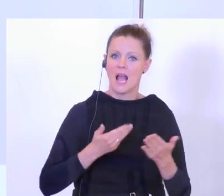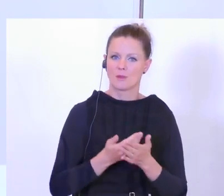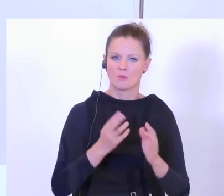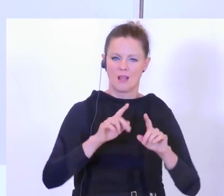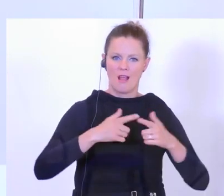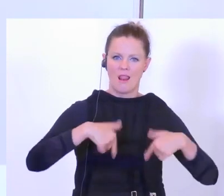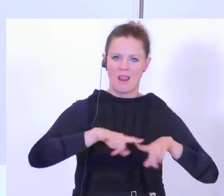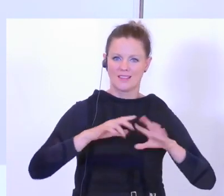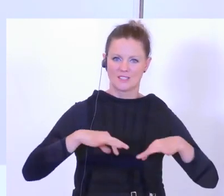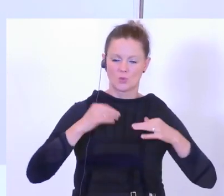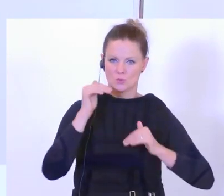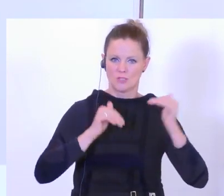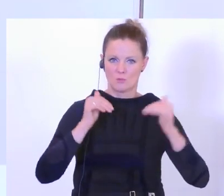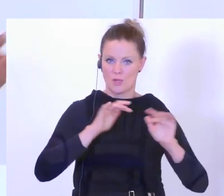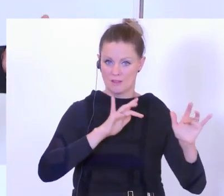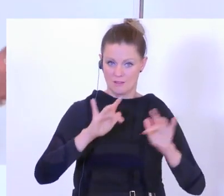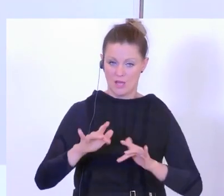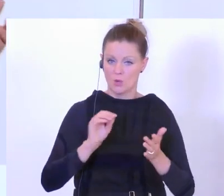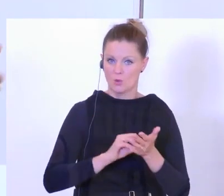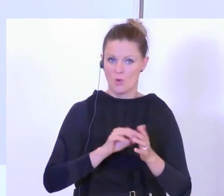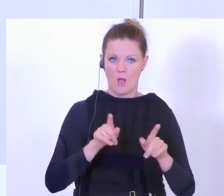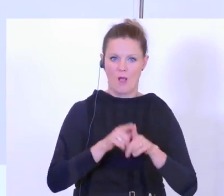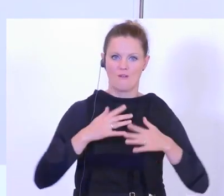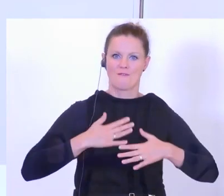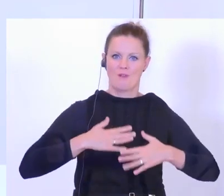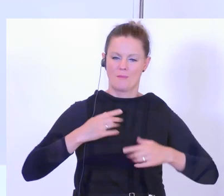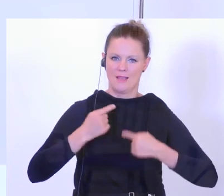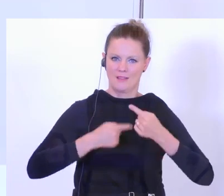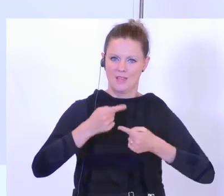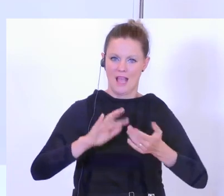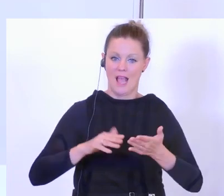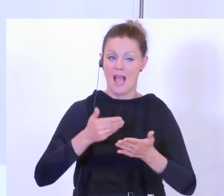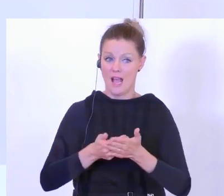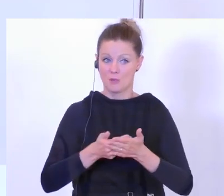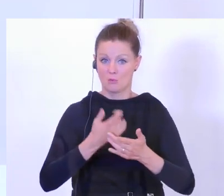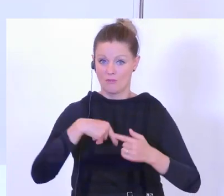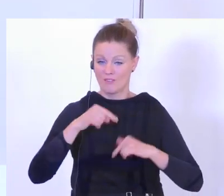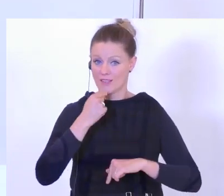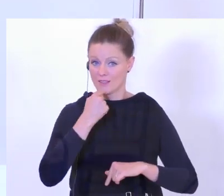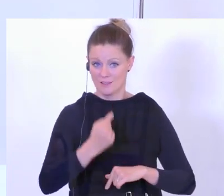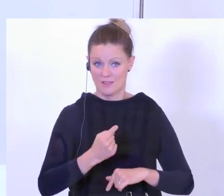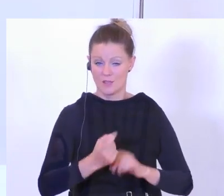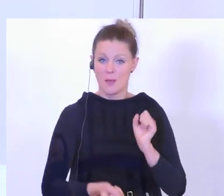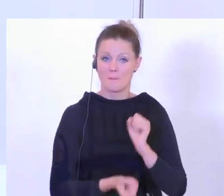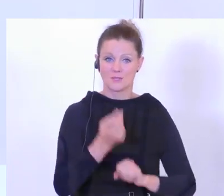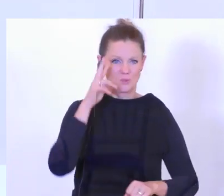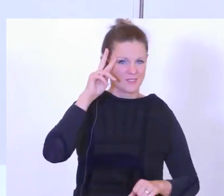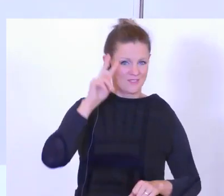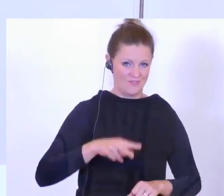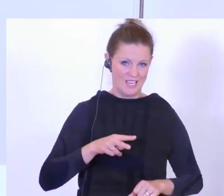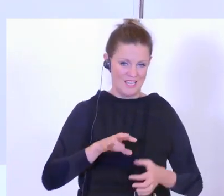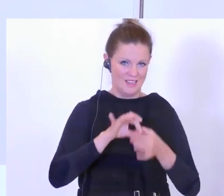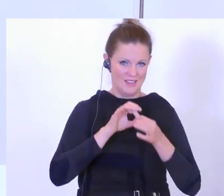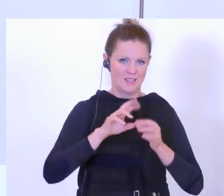Jetzt hat sich eine erfreuliche Entwicklung gezeigt, dass zum ersten Mal auch jetzt das Angebot, das wir mehrfach ausgesprochen haben, gerade auch in Wien, weil wir